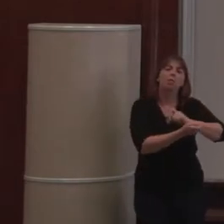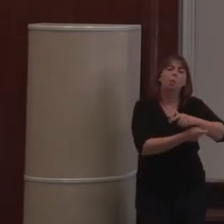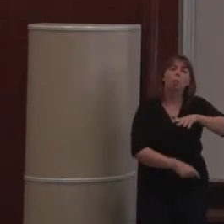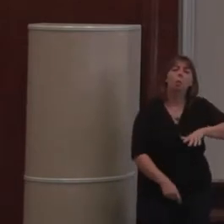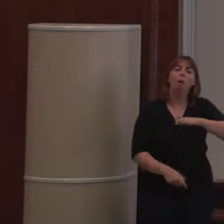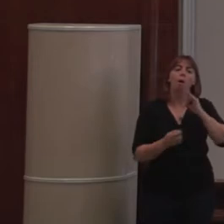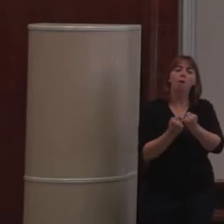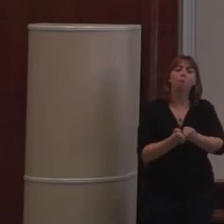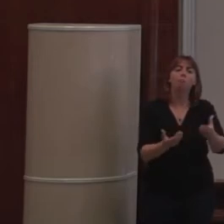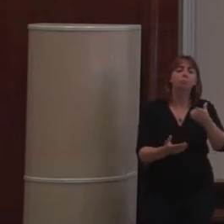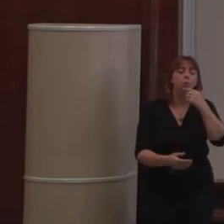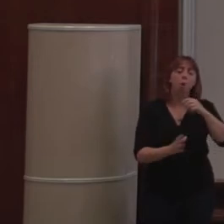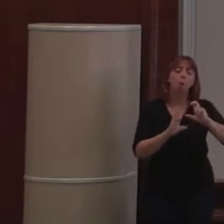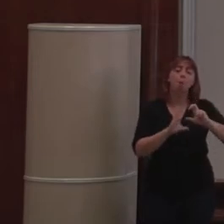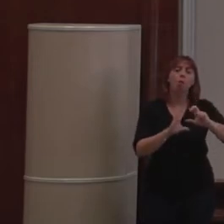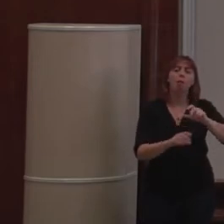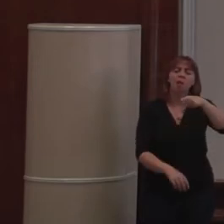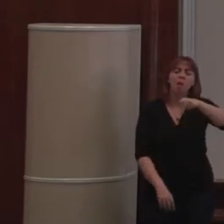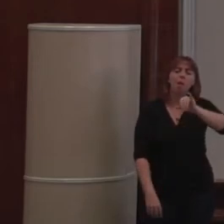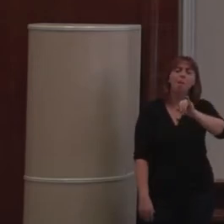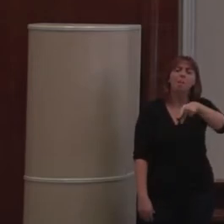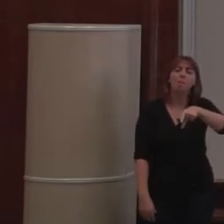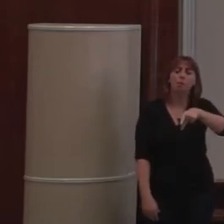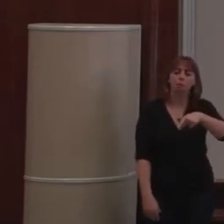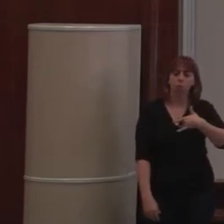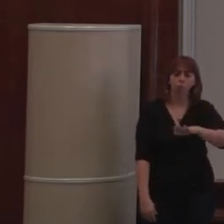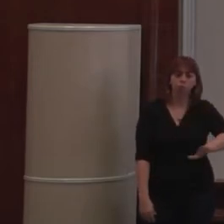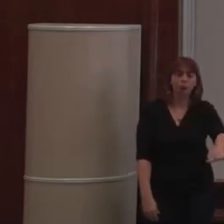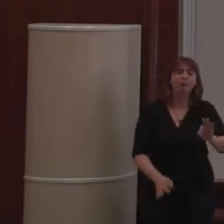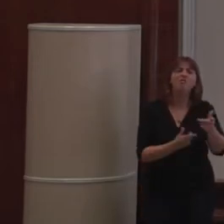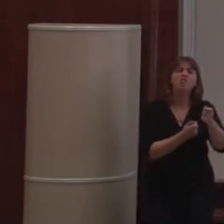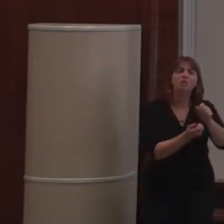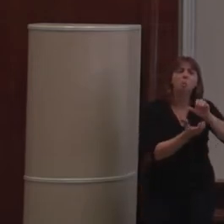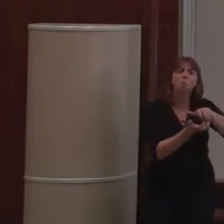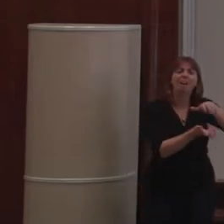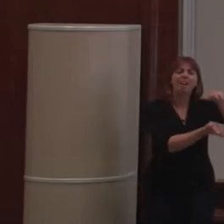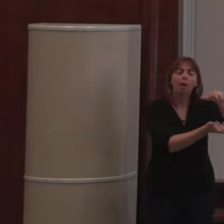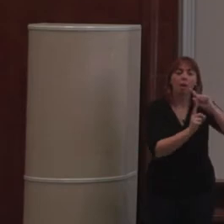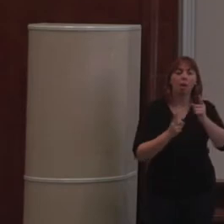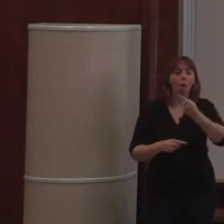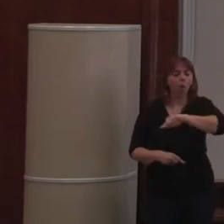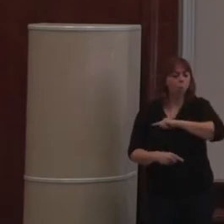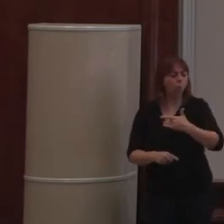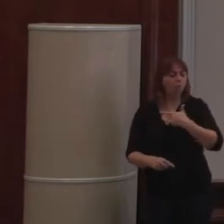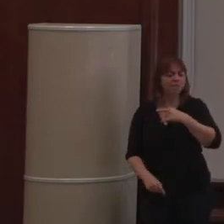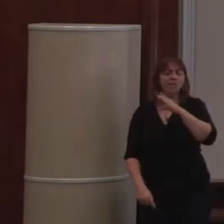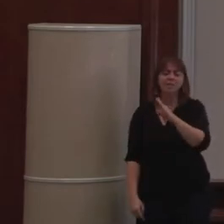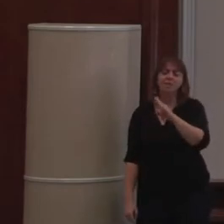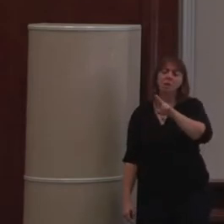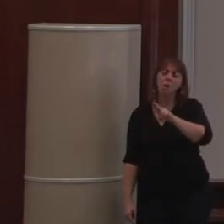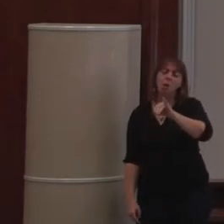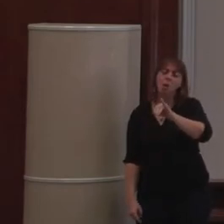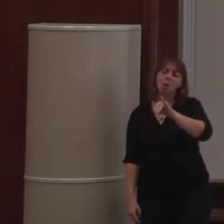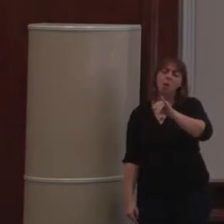'utilise pas PIP. Vous connaissez sûrement PIP, l'outil de gestion de paquets. Nous, on utilise Buildout. Donc, qui est quelque chose de beaucoup plus